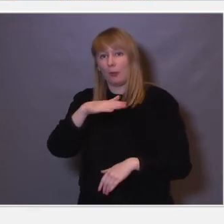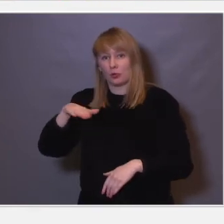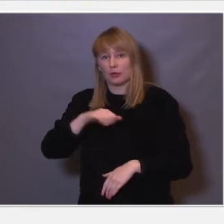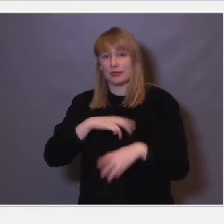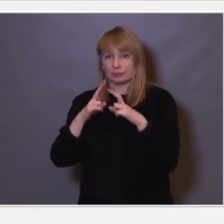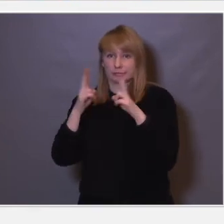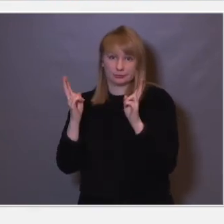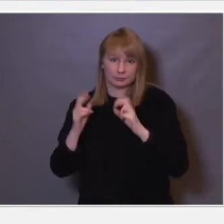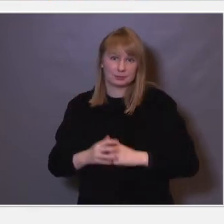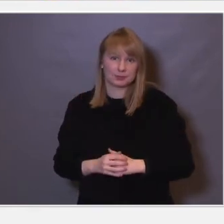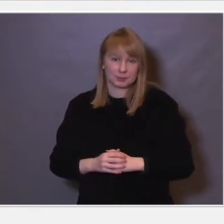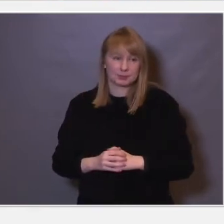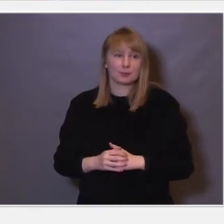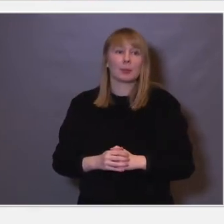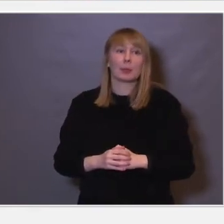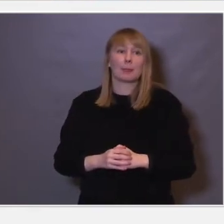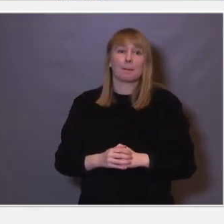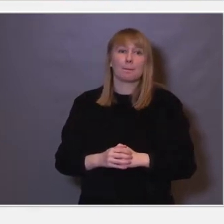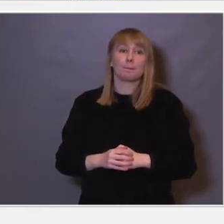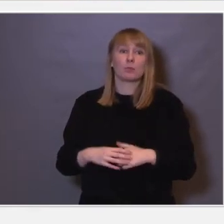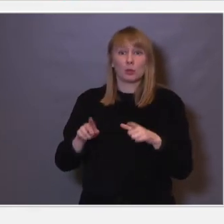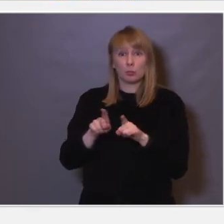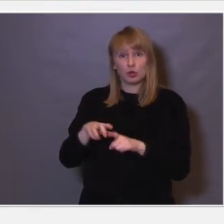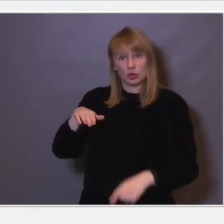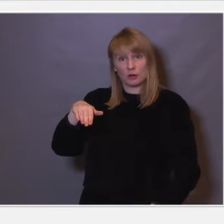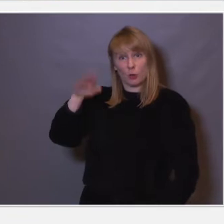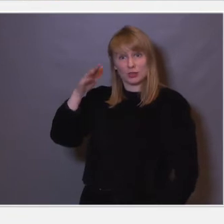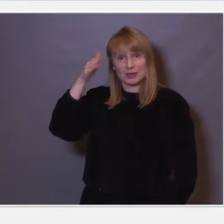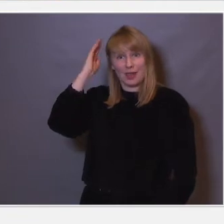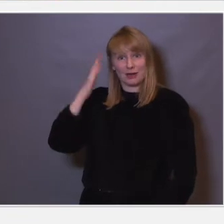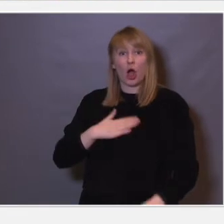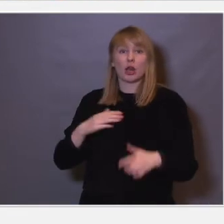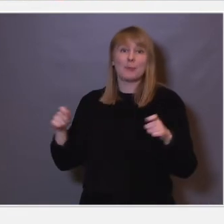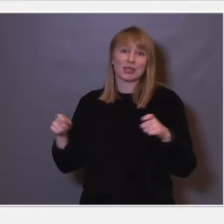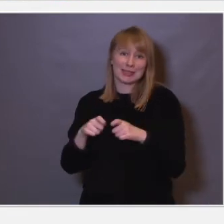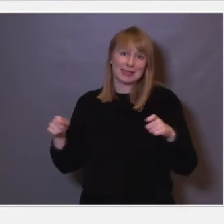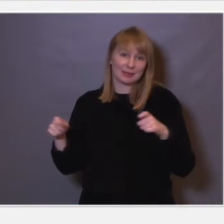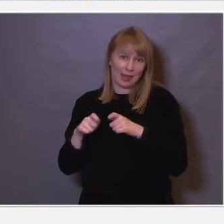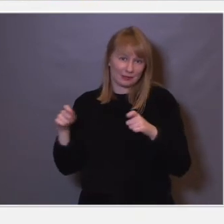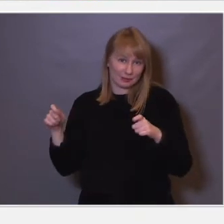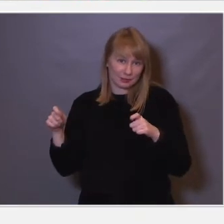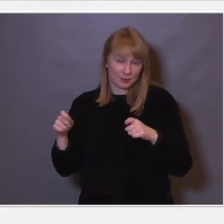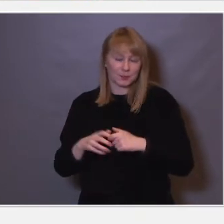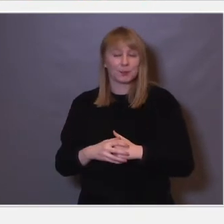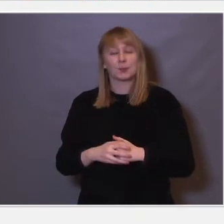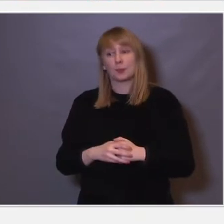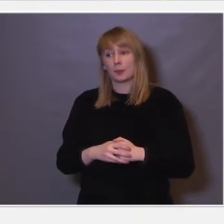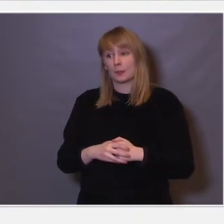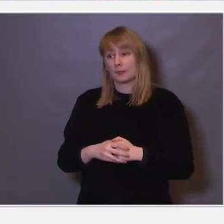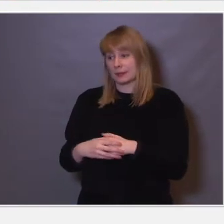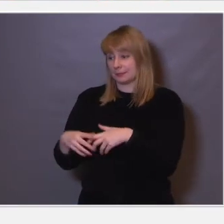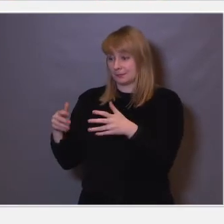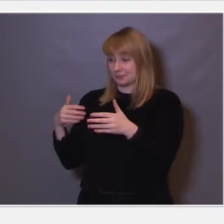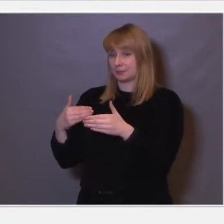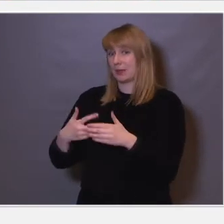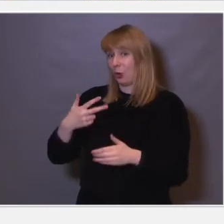funksjonell lenger. Og det viste da at også den voksne hjernen har plastisitet. For det var sånn at helt inntil 80